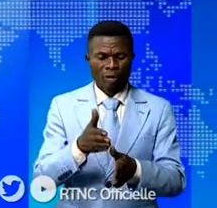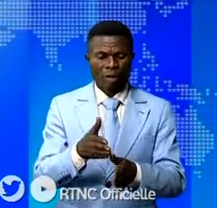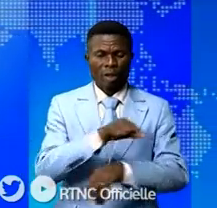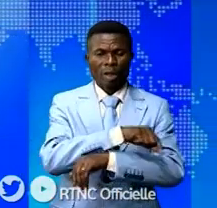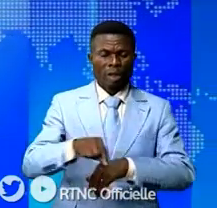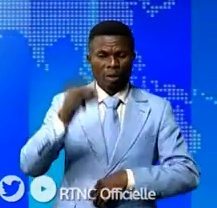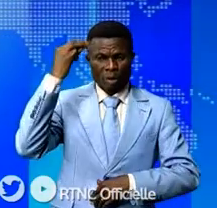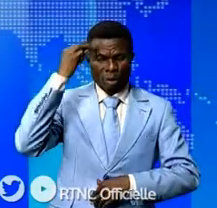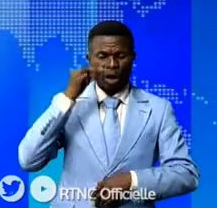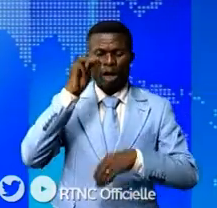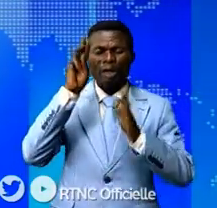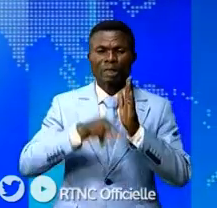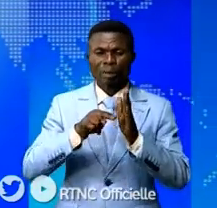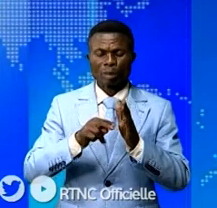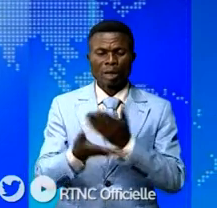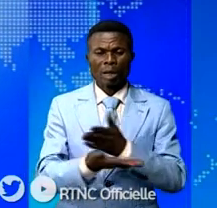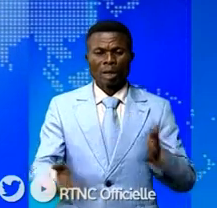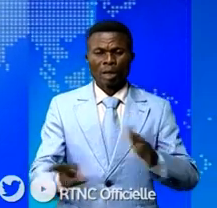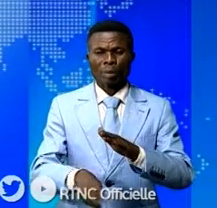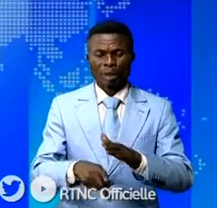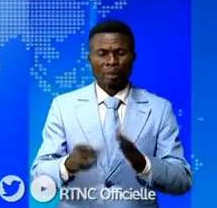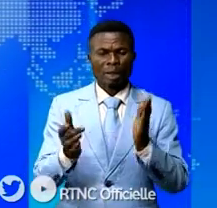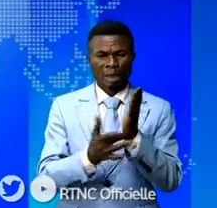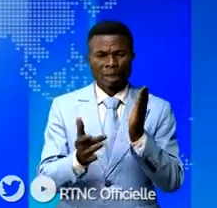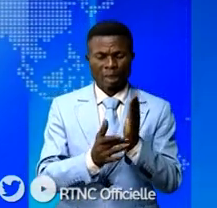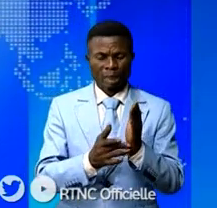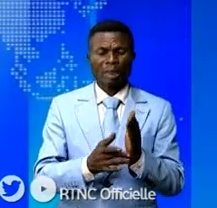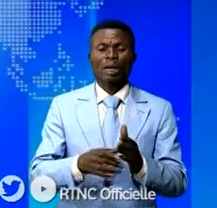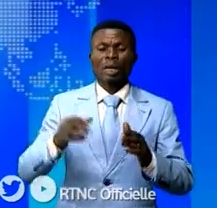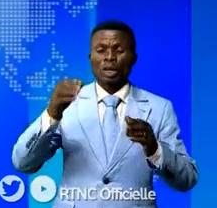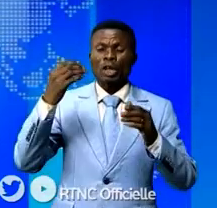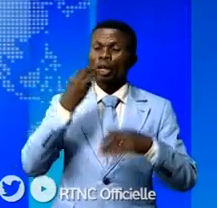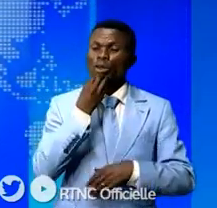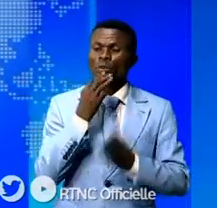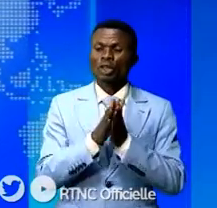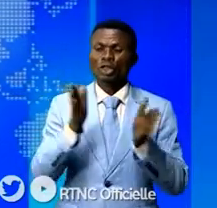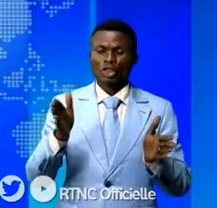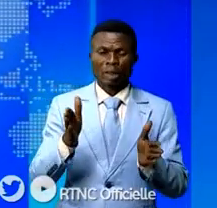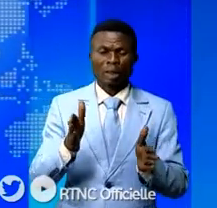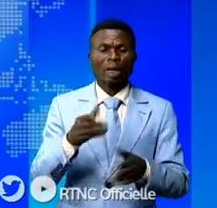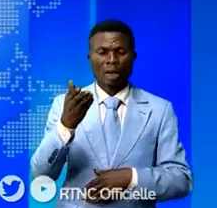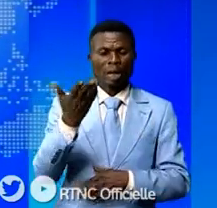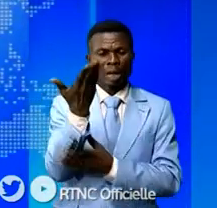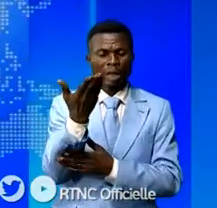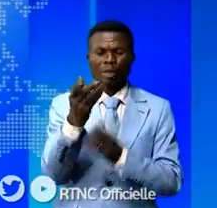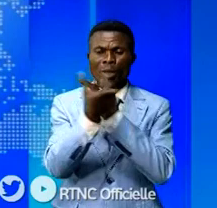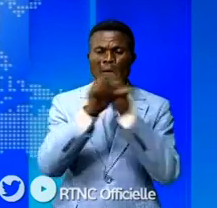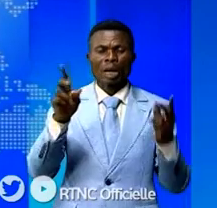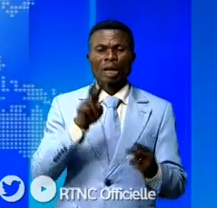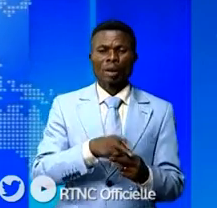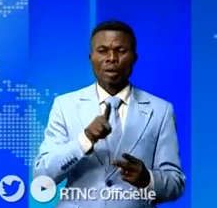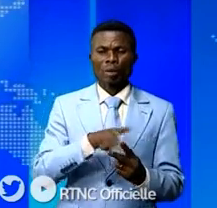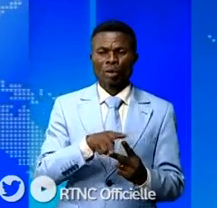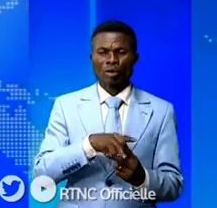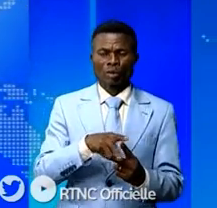ministère de l'Enseignement primaire, secondaire et technique, Le prévenu Michel Djamba plaide non coupable et sollicite la liberté provisoire. L'inspecteur